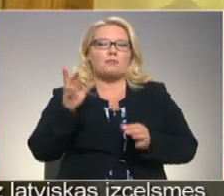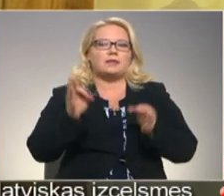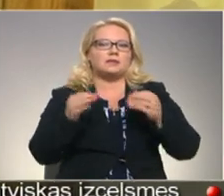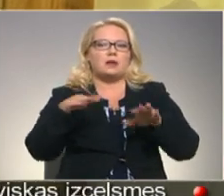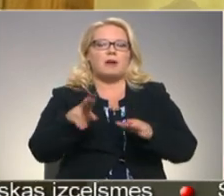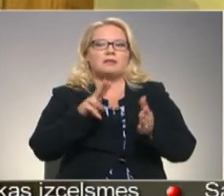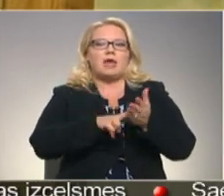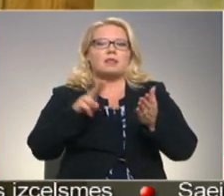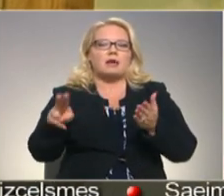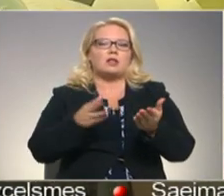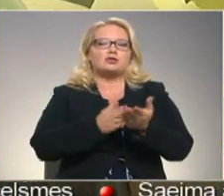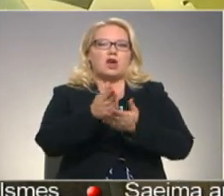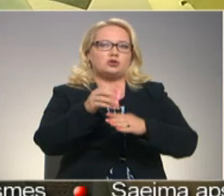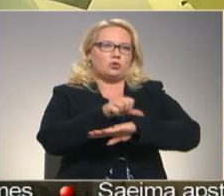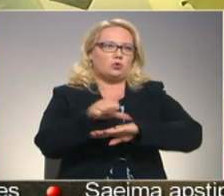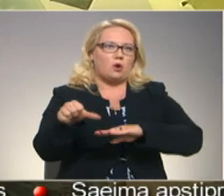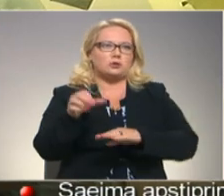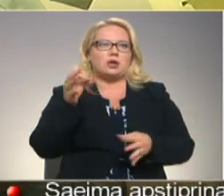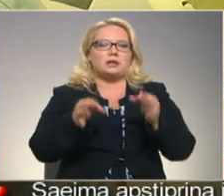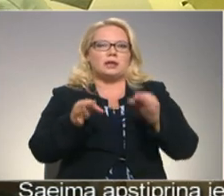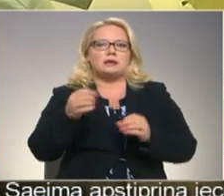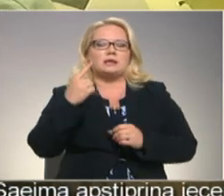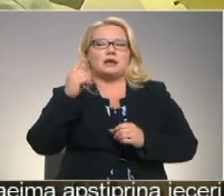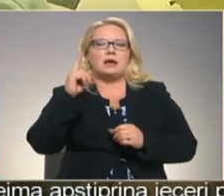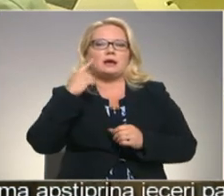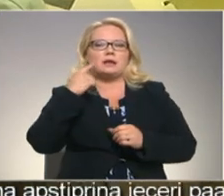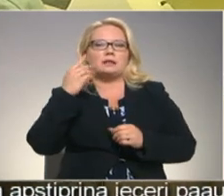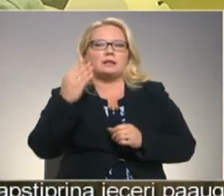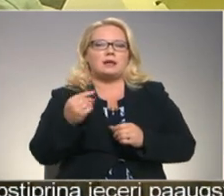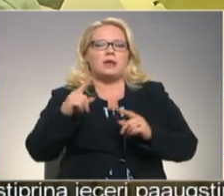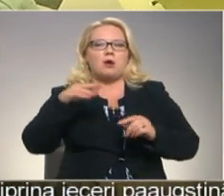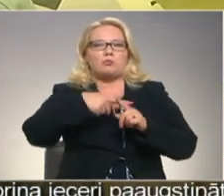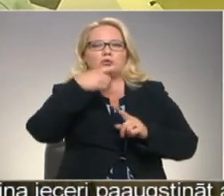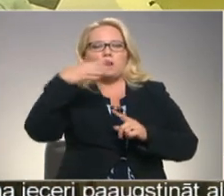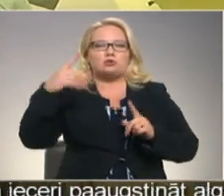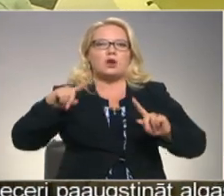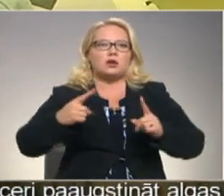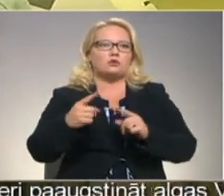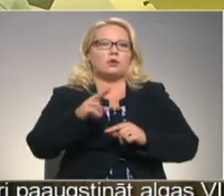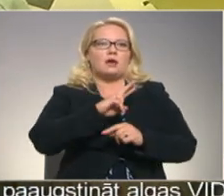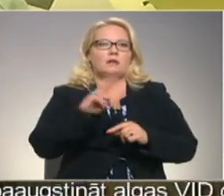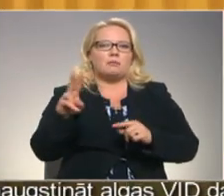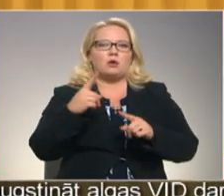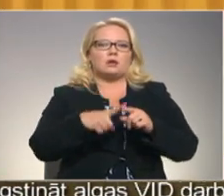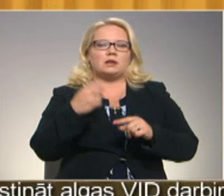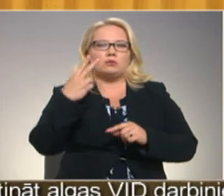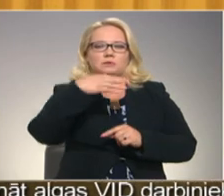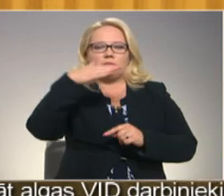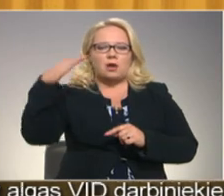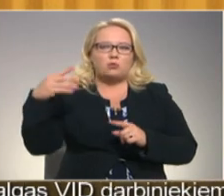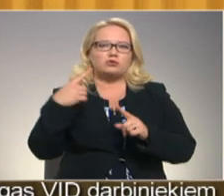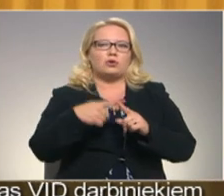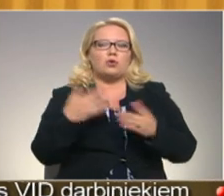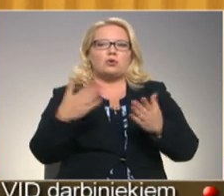mēģinājumu nelegālus čērsot robežu. Tiesa gan dienā, kad robežas arī pusauģa saisturēja, viņa nebija viena, bet kopā ar vēl 12 pieaugušajiem,